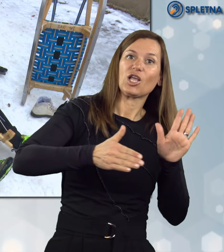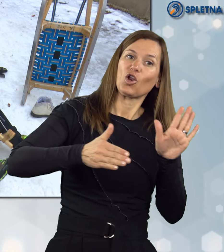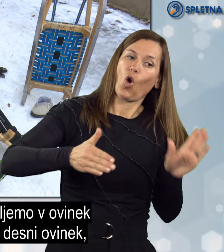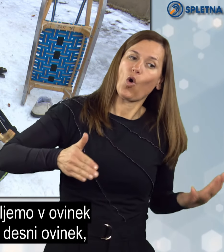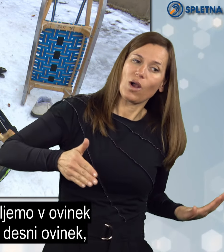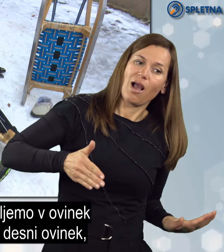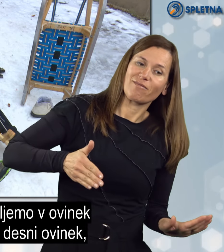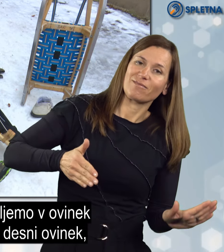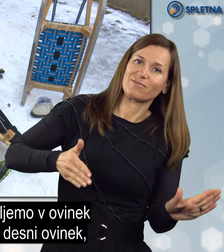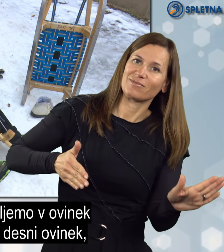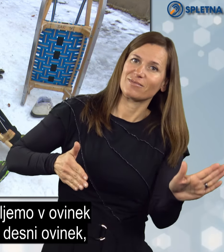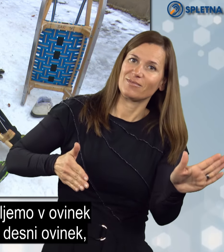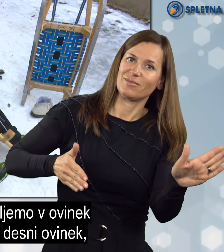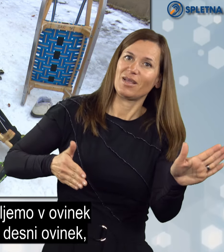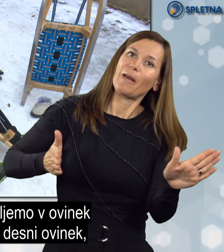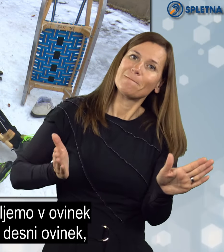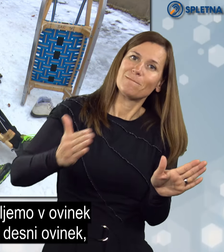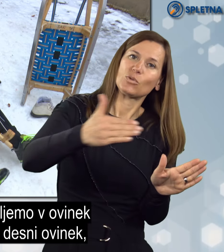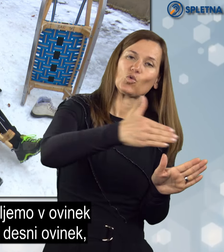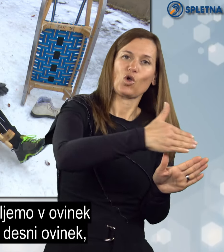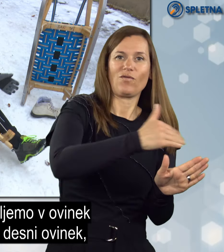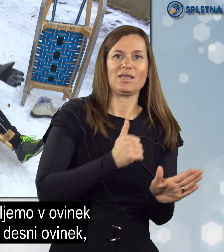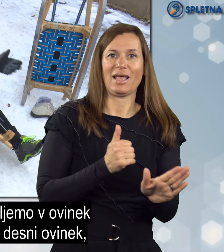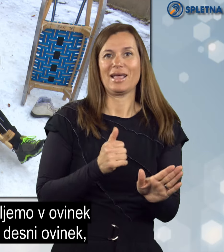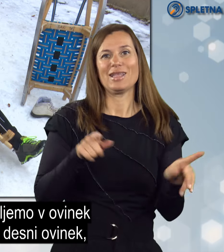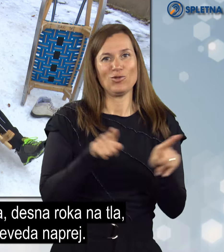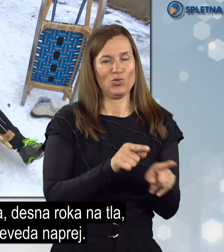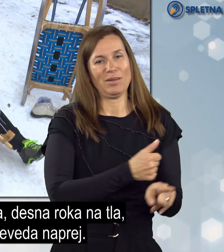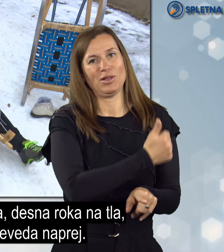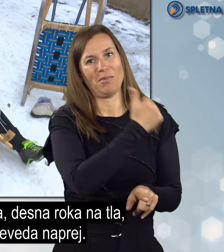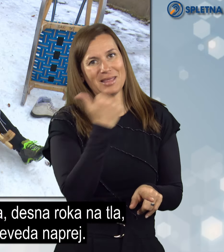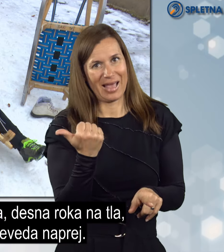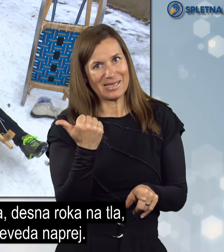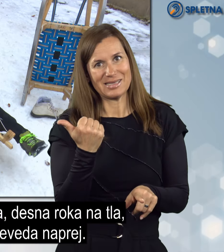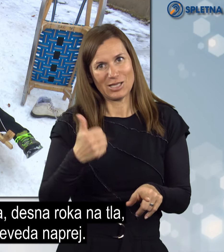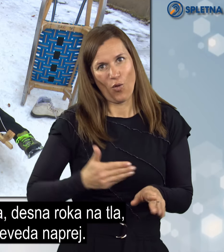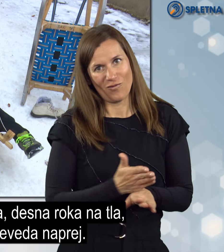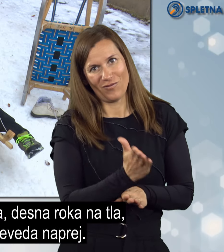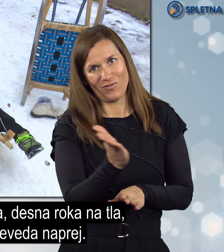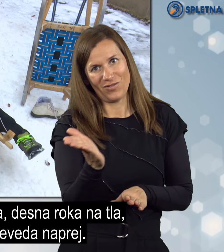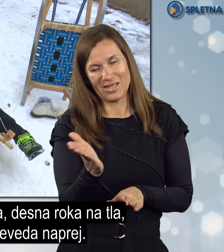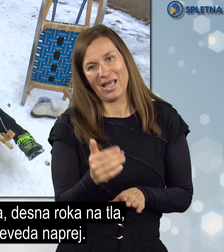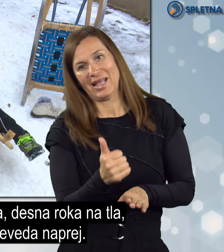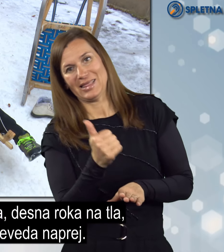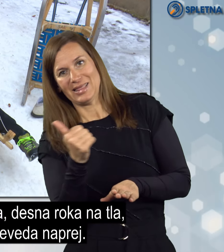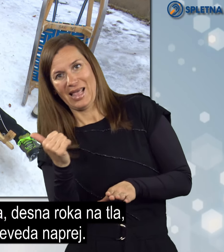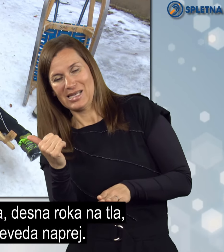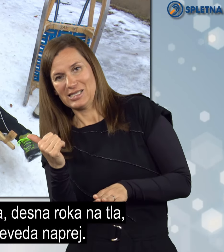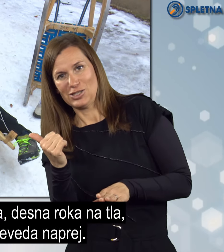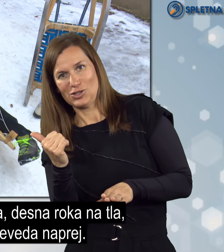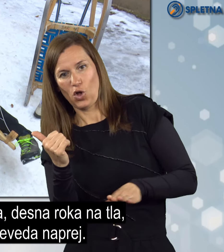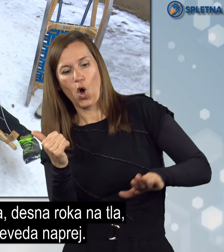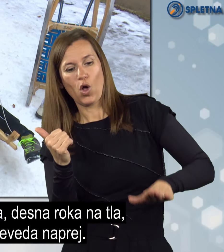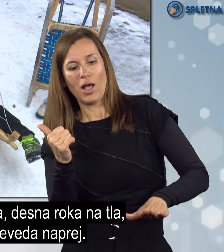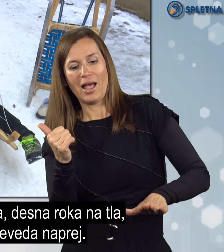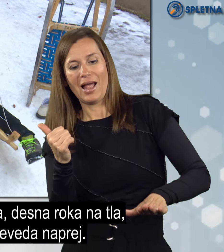z roko peljemo potlek skozi vinek. In naprej naslednji desni uvinek, na mojo